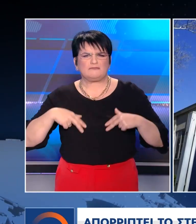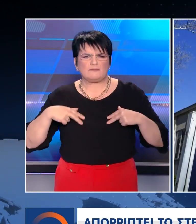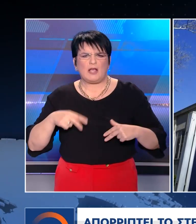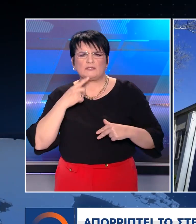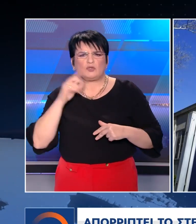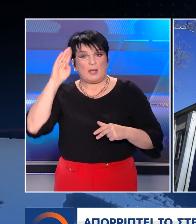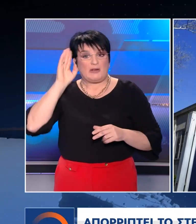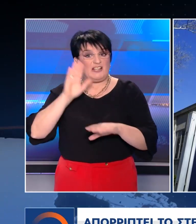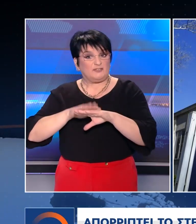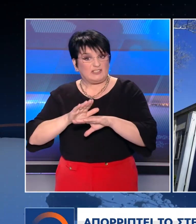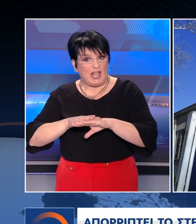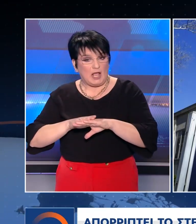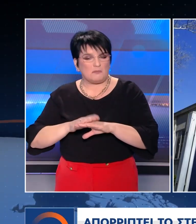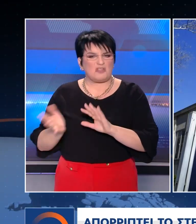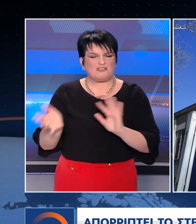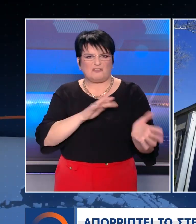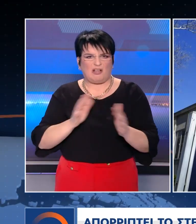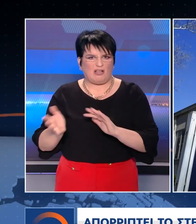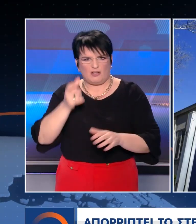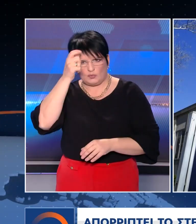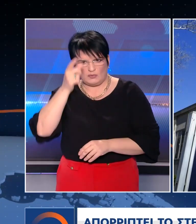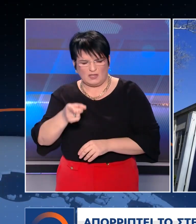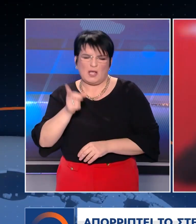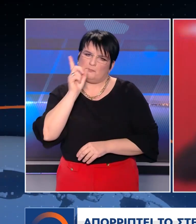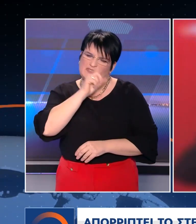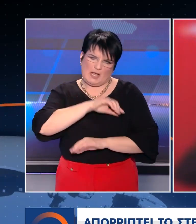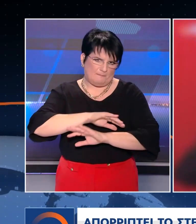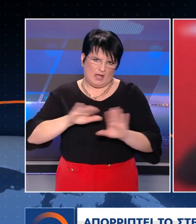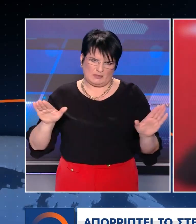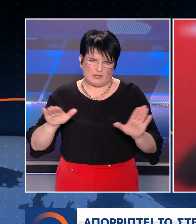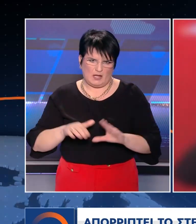συνένοχη ή υποστηρίζει τις προσπάθειες αποσταθεροποίησης της Τουρκίας είναι ψευδείς.